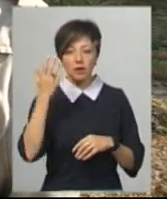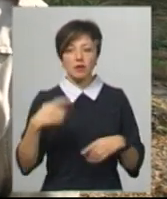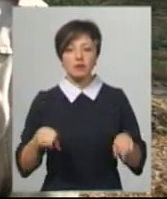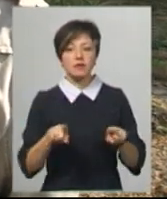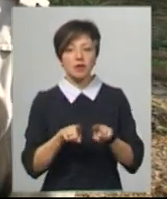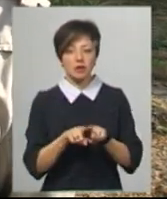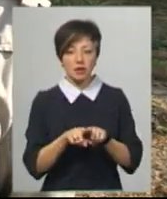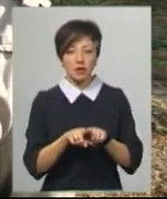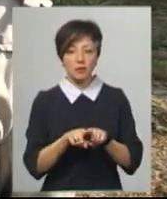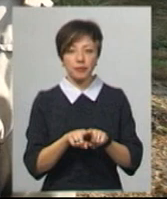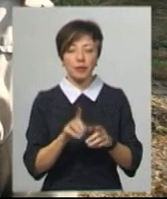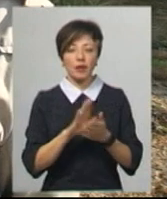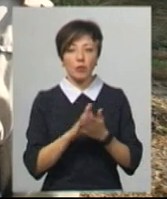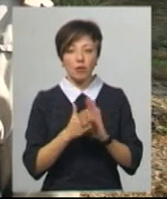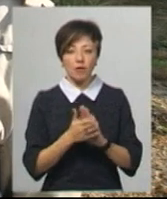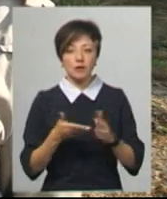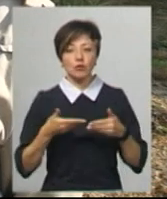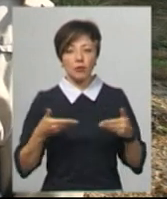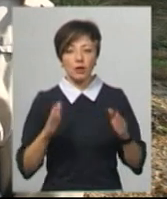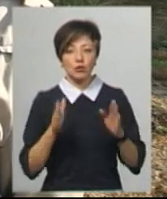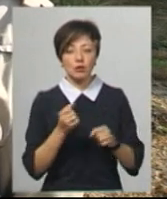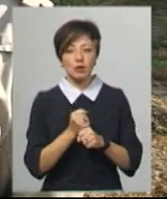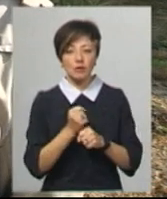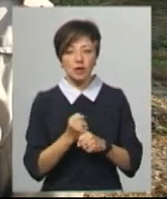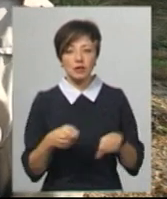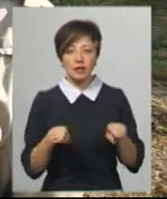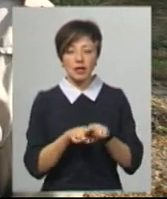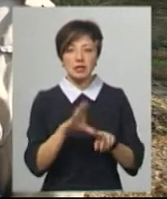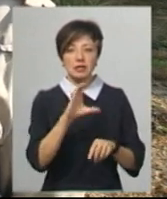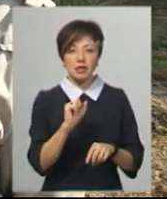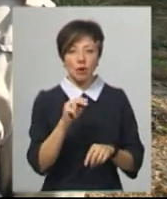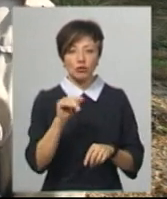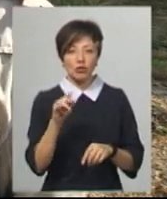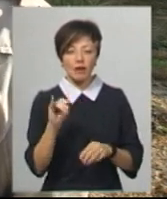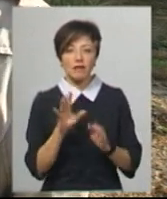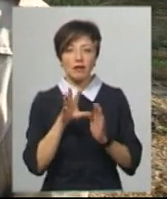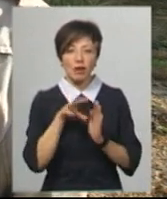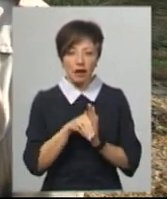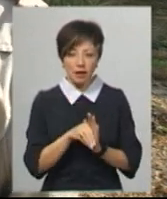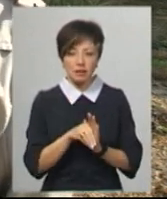-таки домовилися, що ми будемо працювати над тим, щоб самчика внести, як